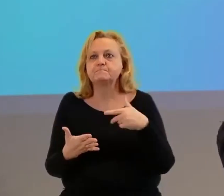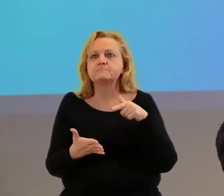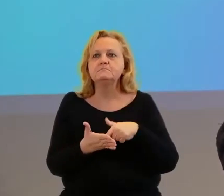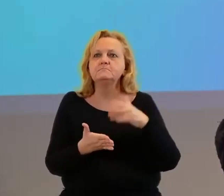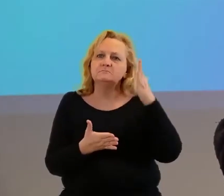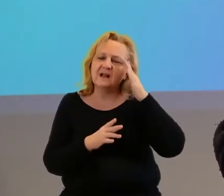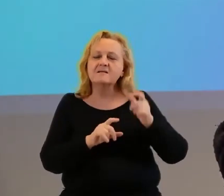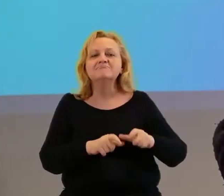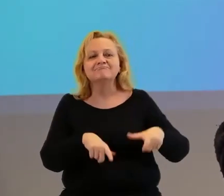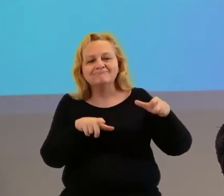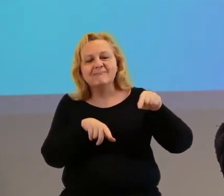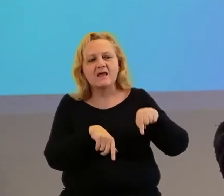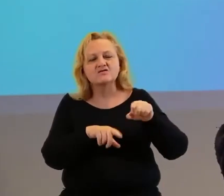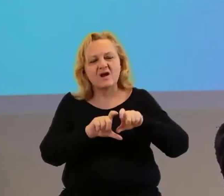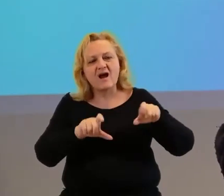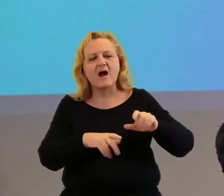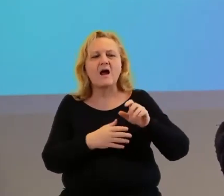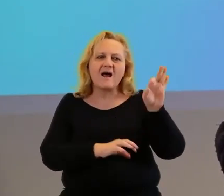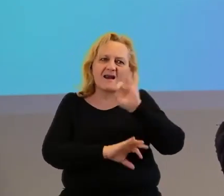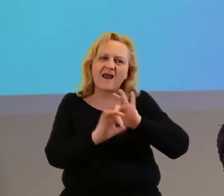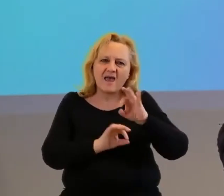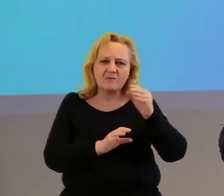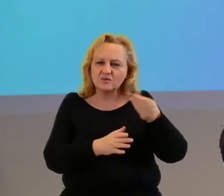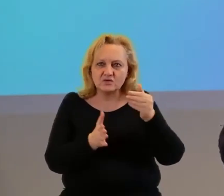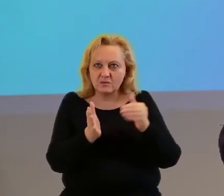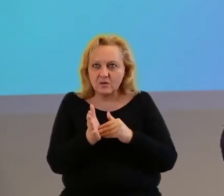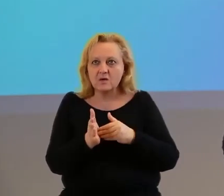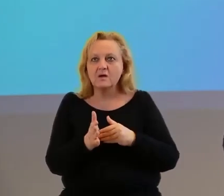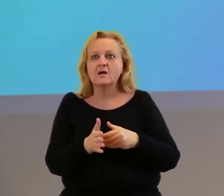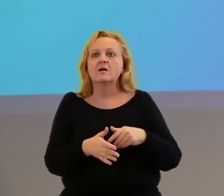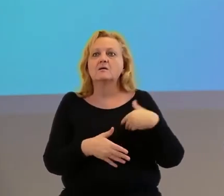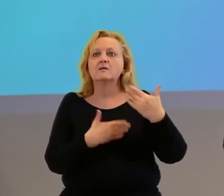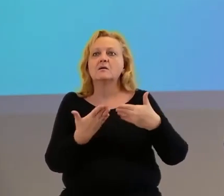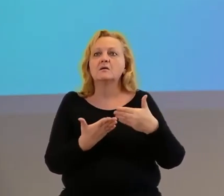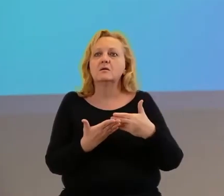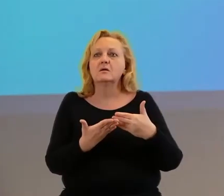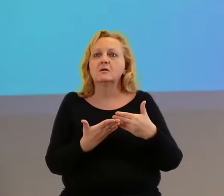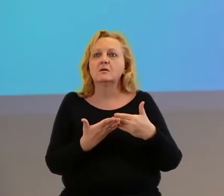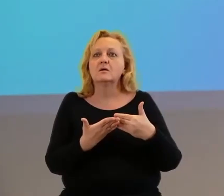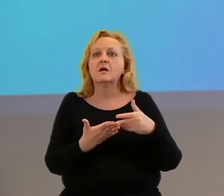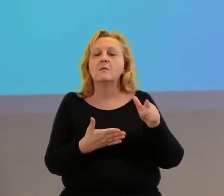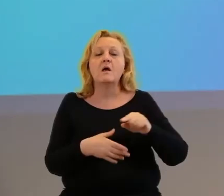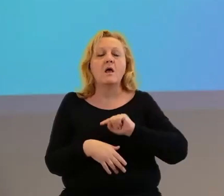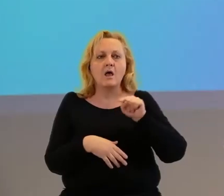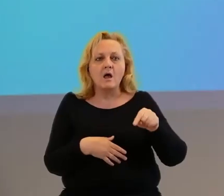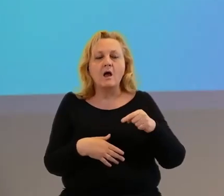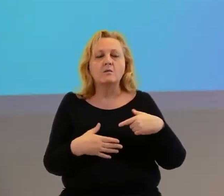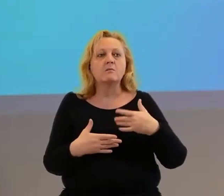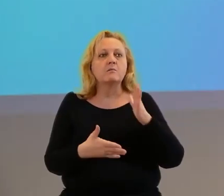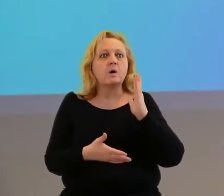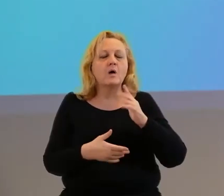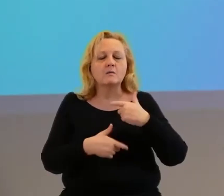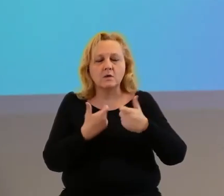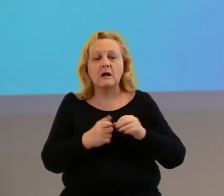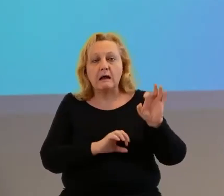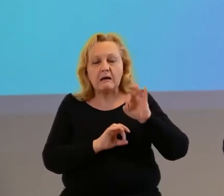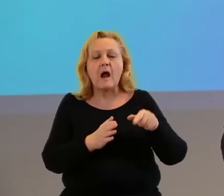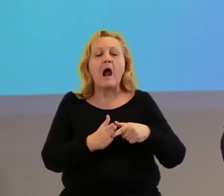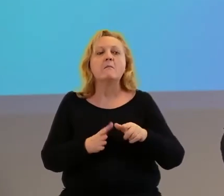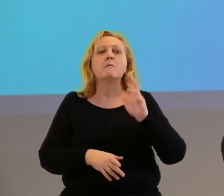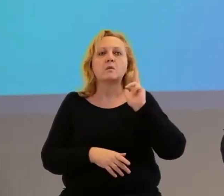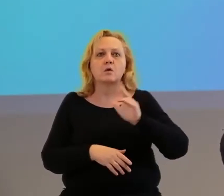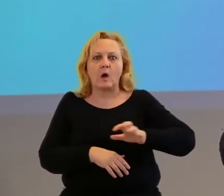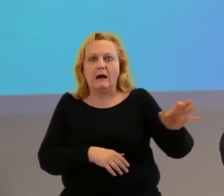było mieszkanie takie do remontu, pod koniec tego remontu okazało się, że pewnego dnia ktoś mu w ogóle to mieszkanie obrabował i totalnie zdewastował, zniszczył to w takiej też